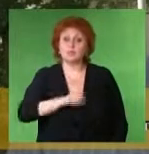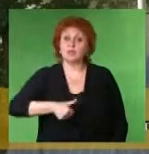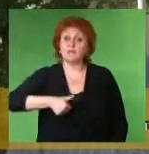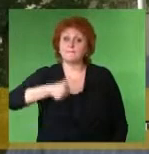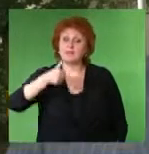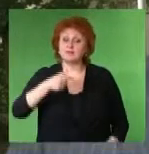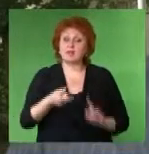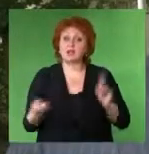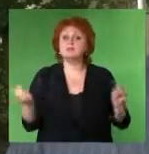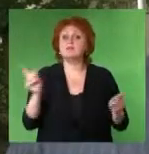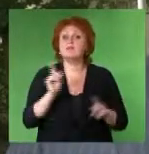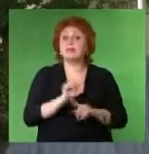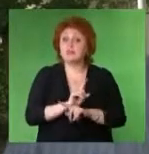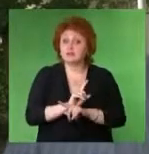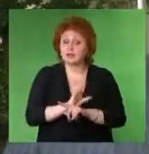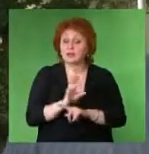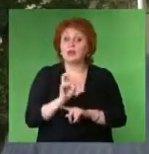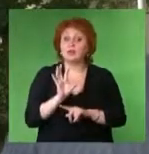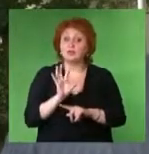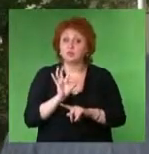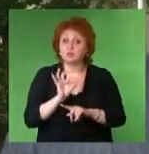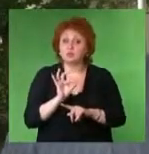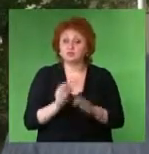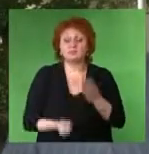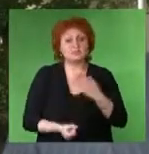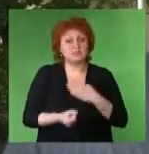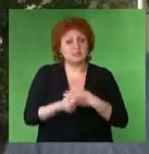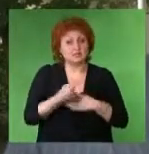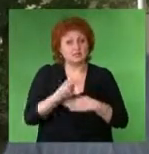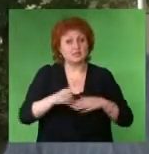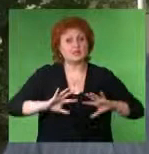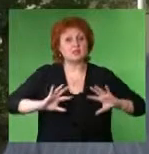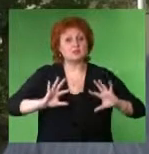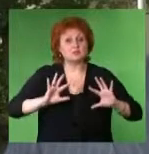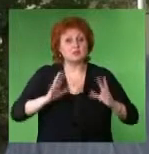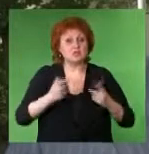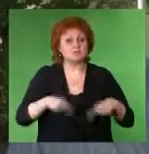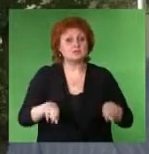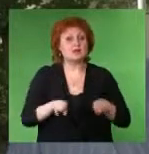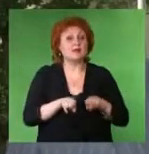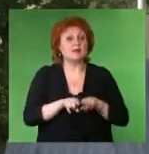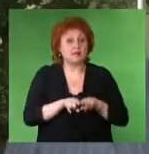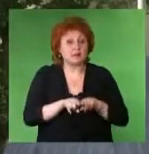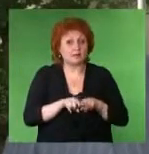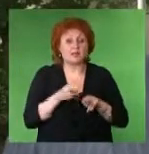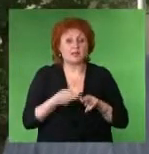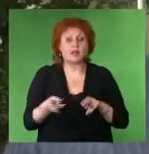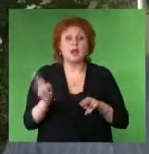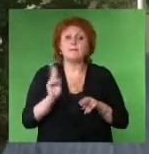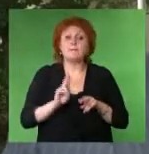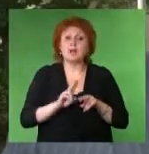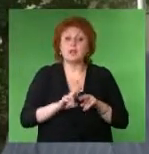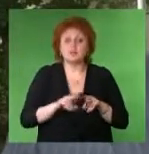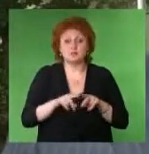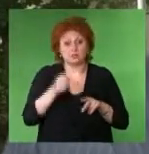была первая профильная смена Но возникновение ее происходит, скажем, естественным путем Поэтому